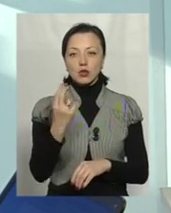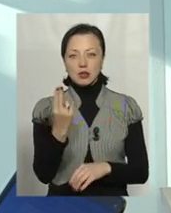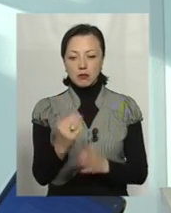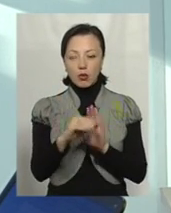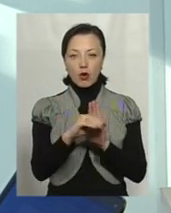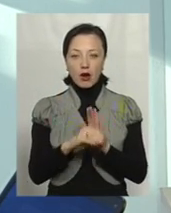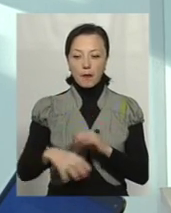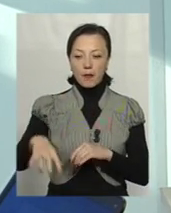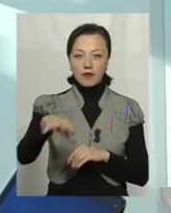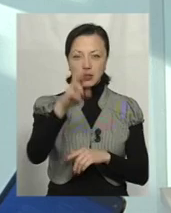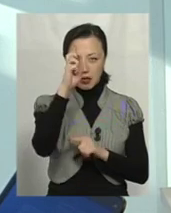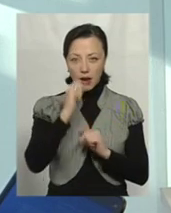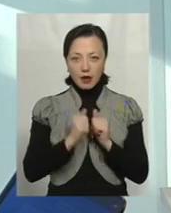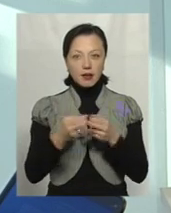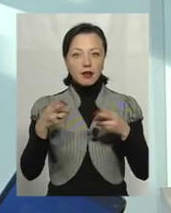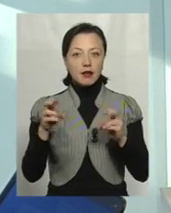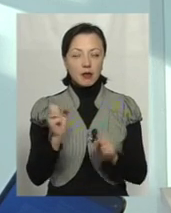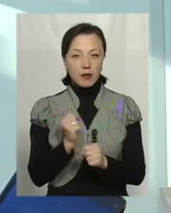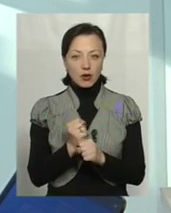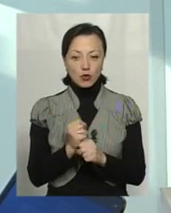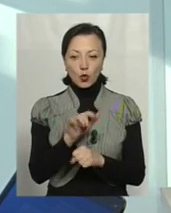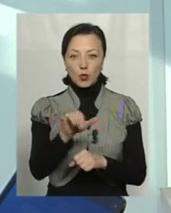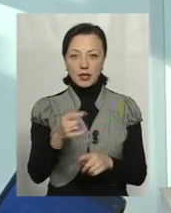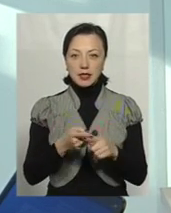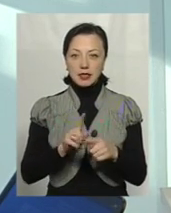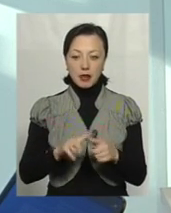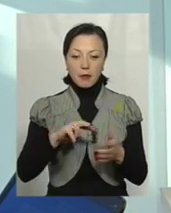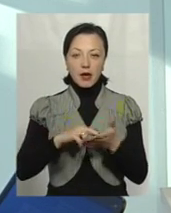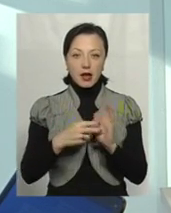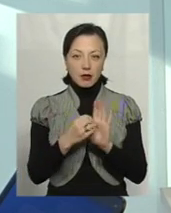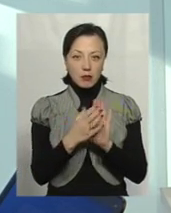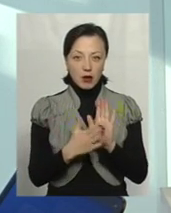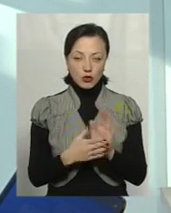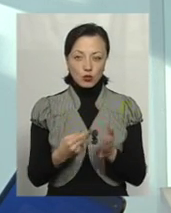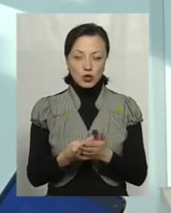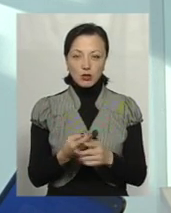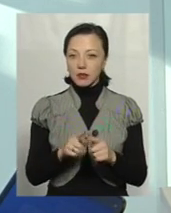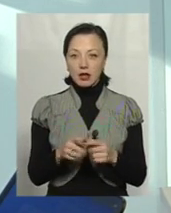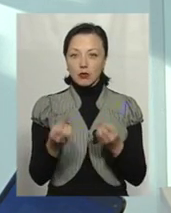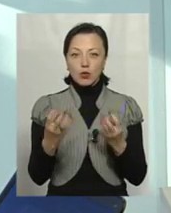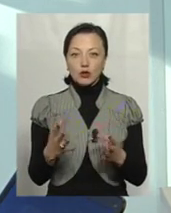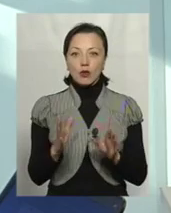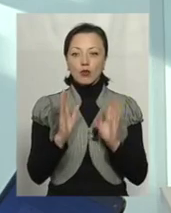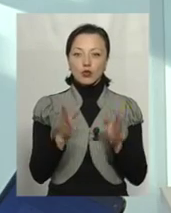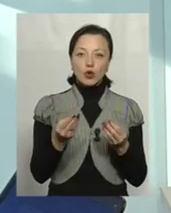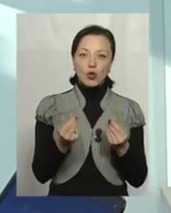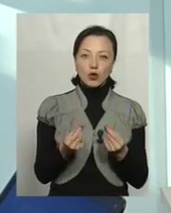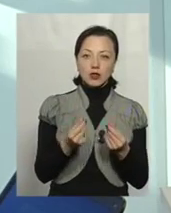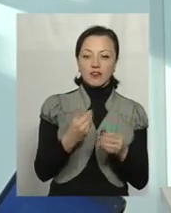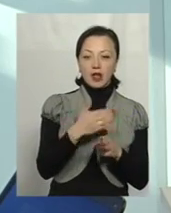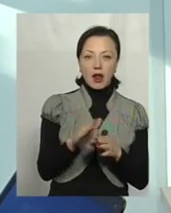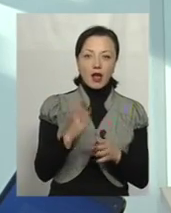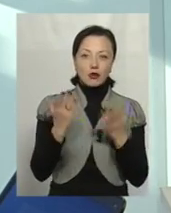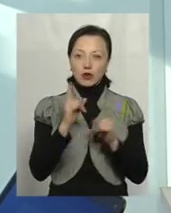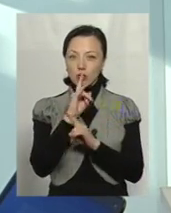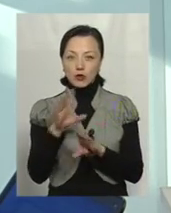програми по всіх країнах, де вони працюють. Тобто в них це вже передбачено в щорічних бюджетах. Це в них не те, що там будуть гроші, щось робимо, не